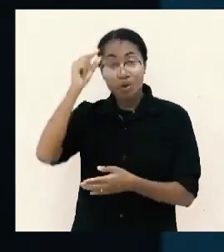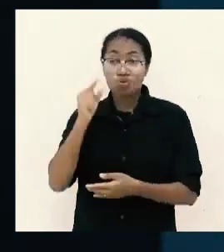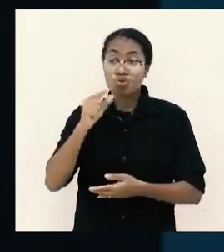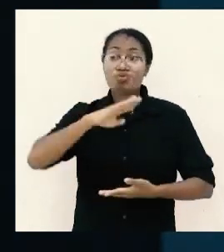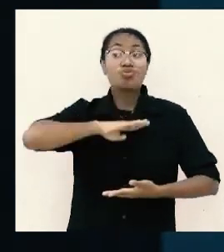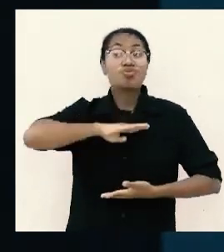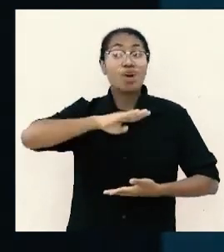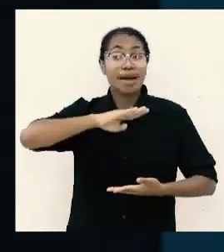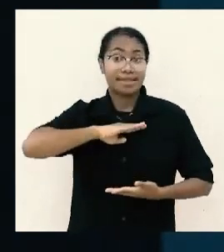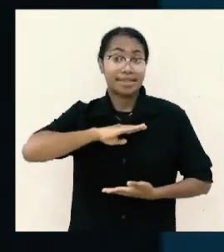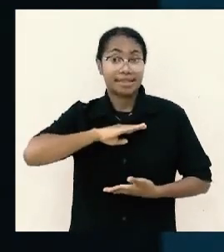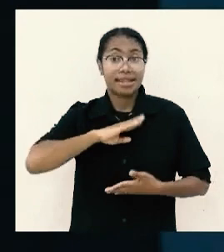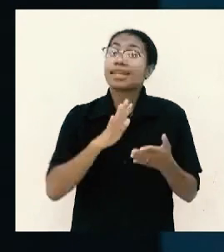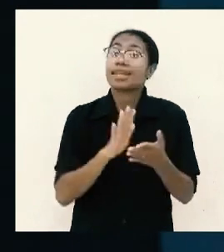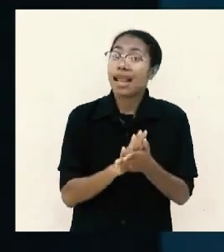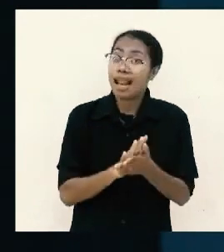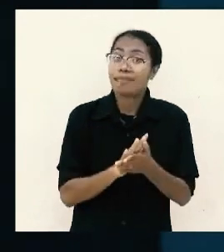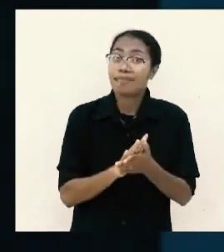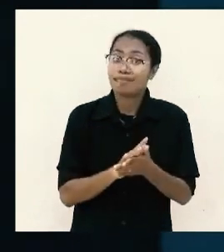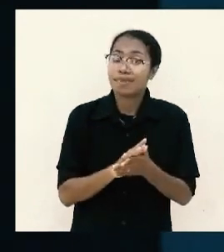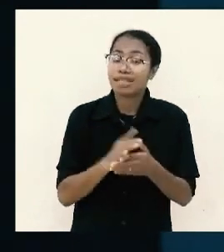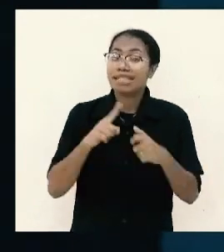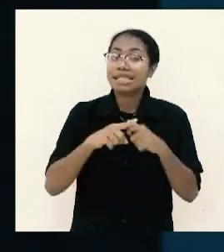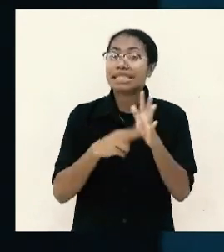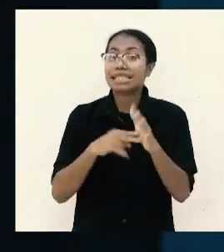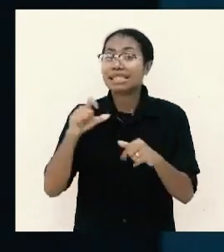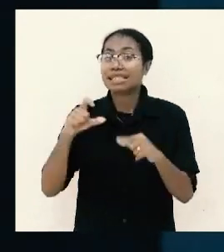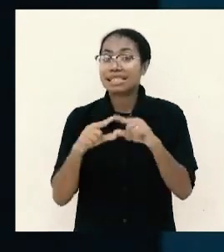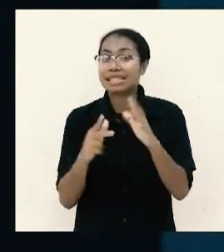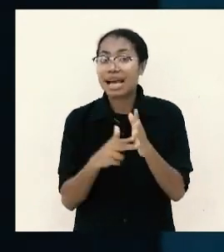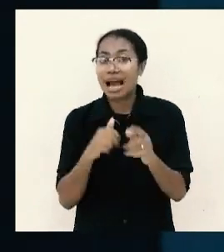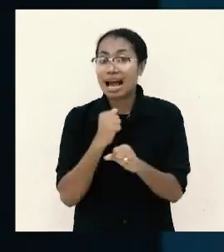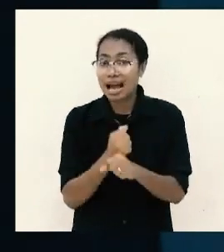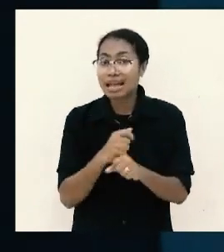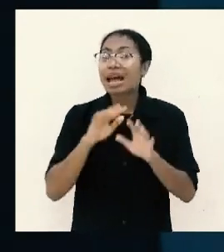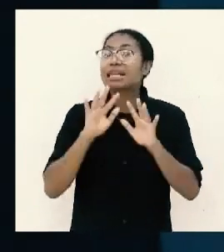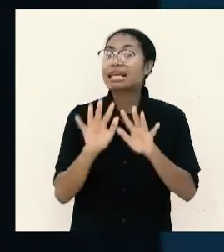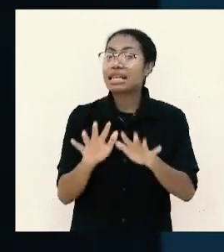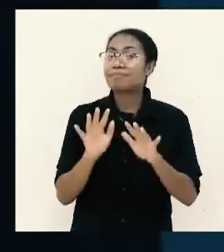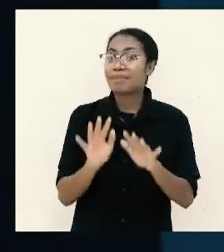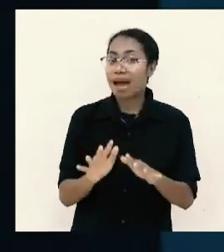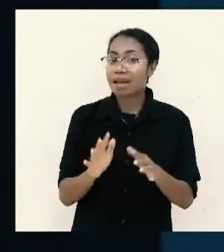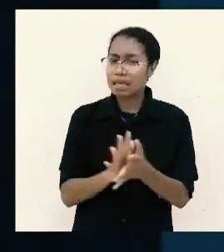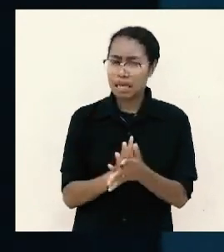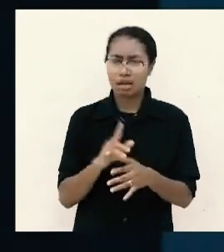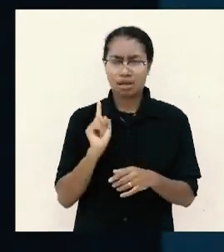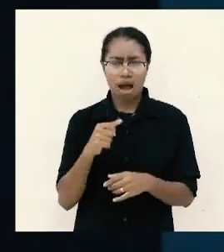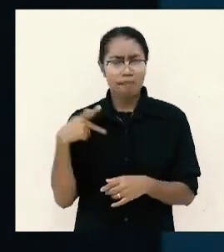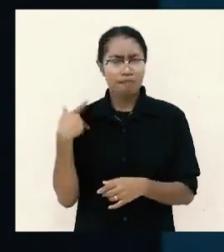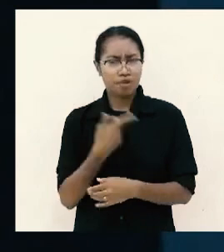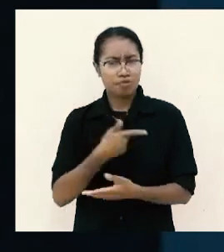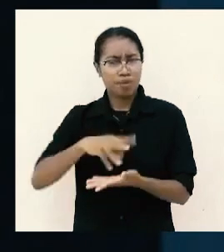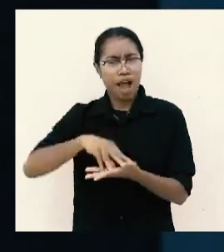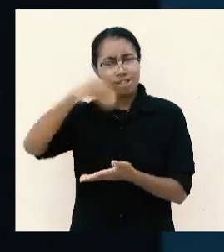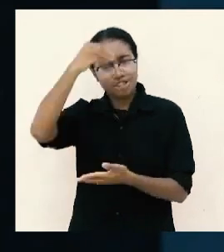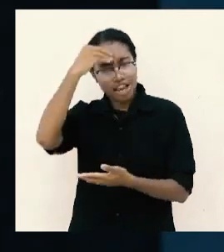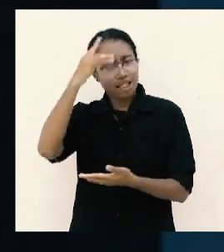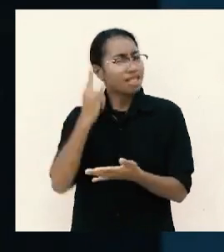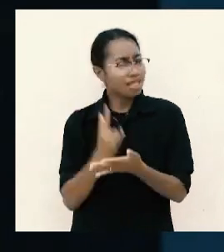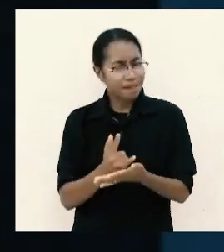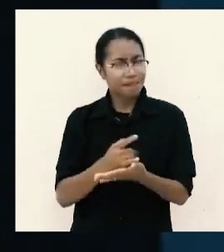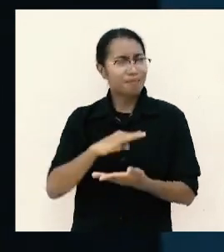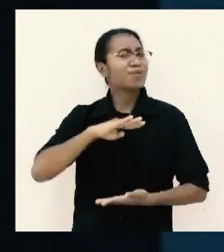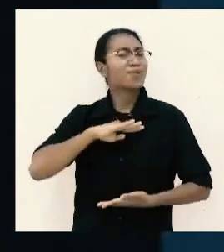dalam keadaan kenyang dan kelimpahan juga kami belajar menjadi puas